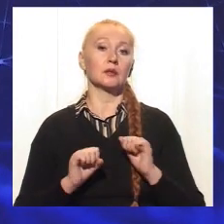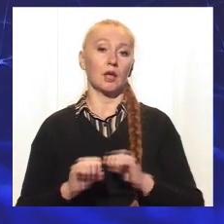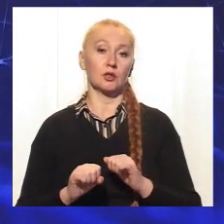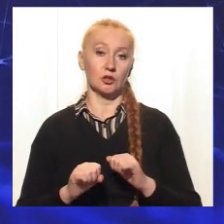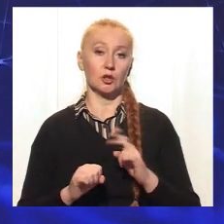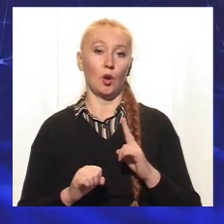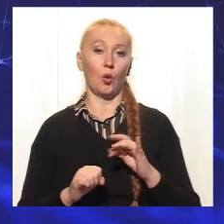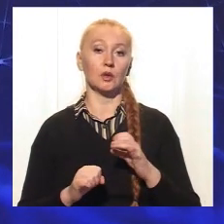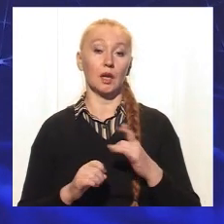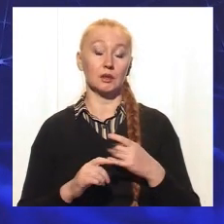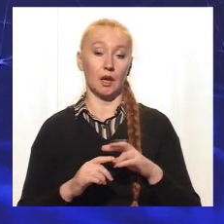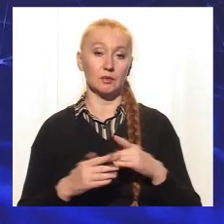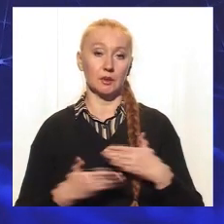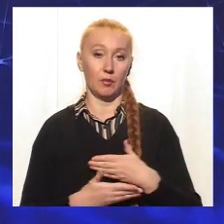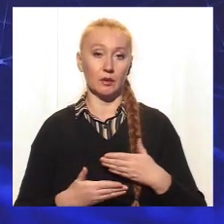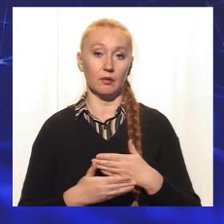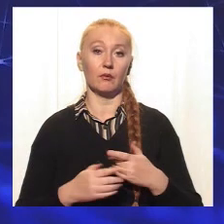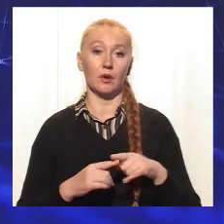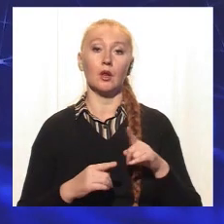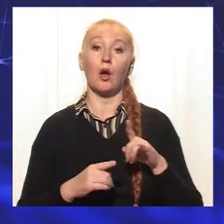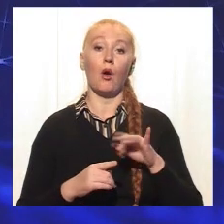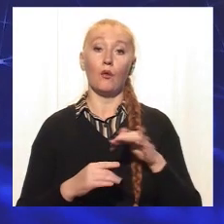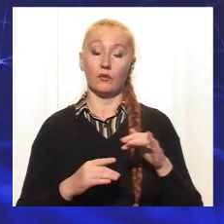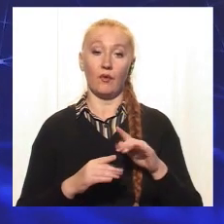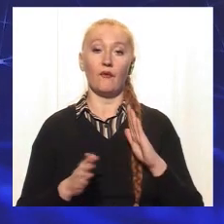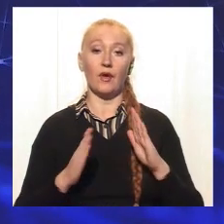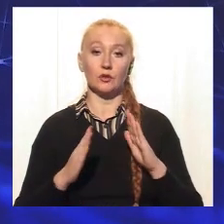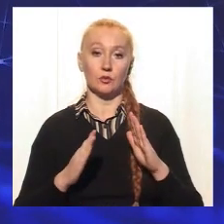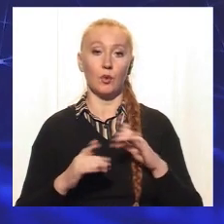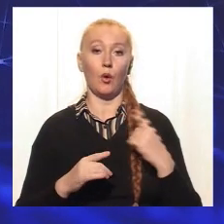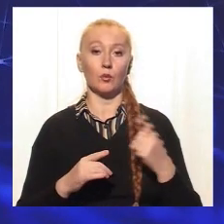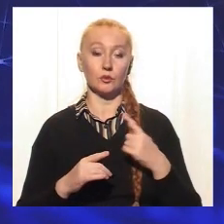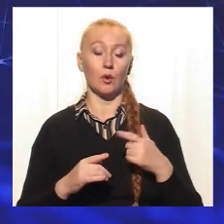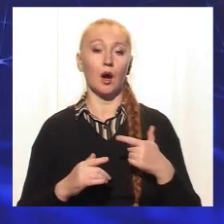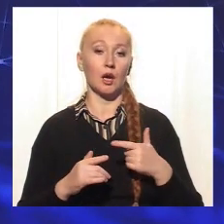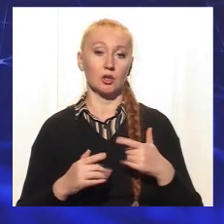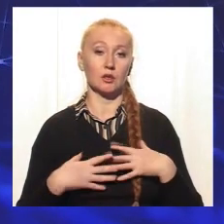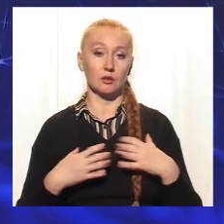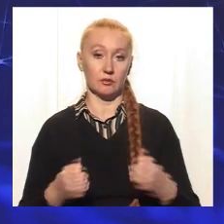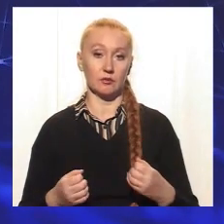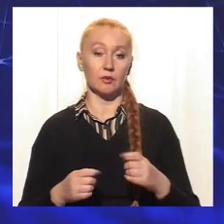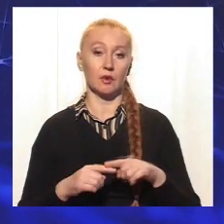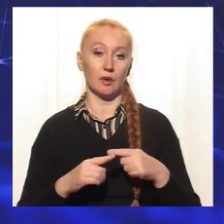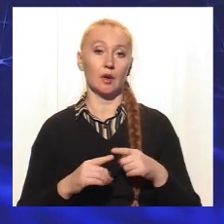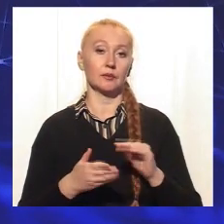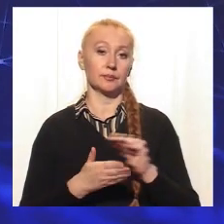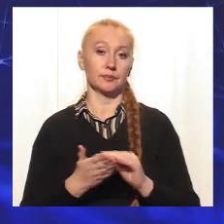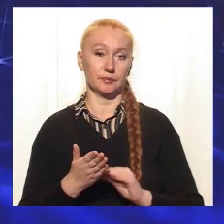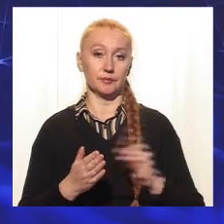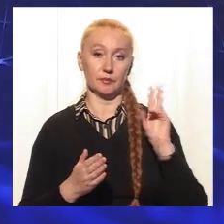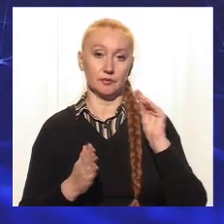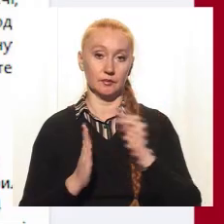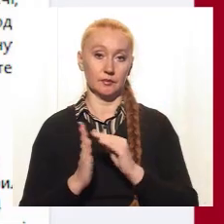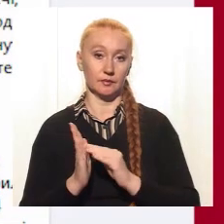З цього приводу на офіційній сторінці у Фейсбук обласного центру громадського здоров'я з'явилася наступна статистика.